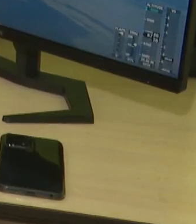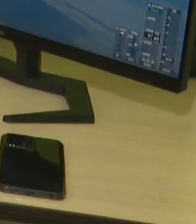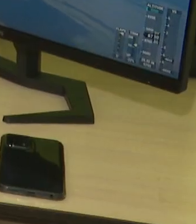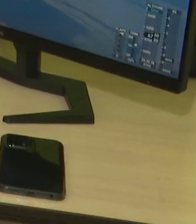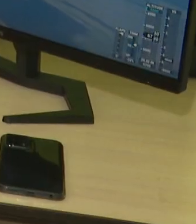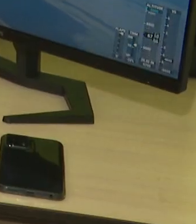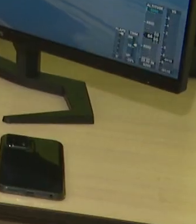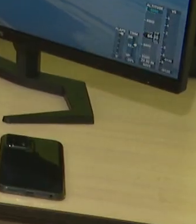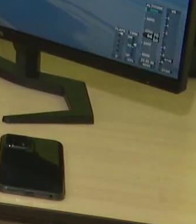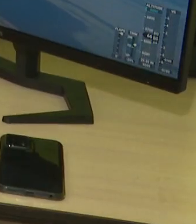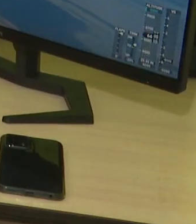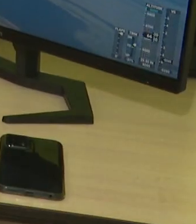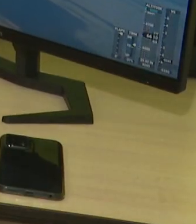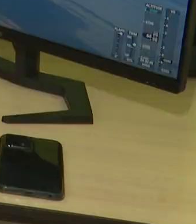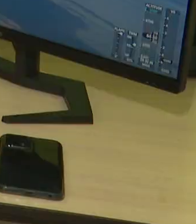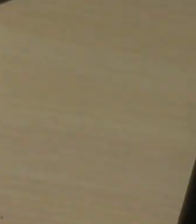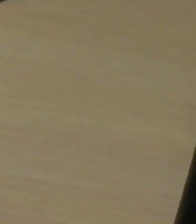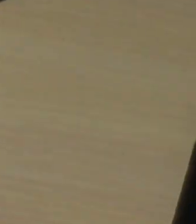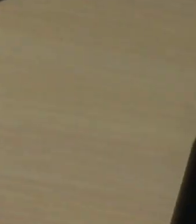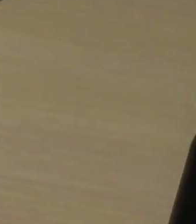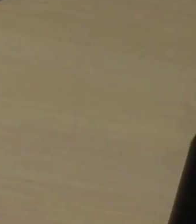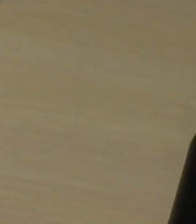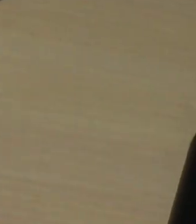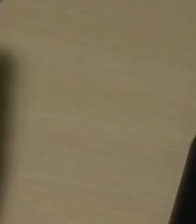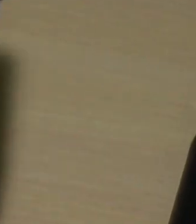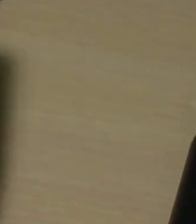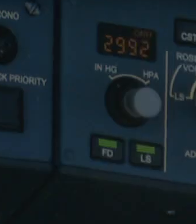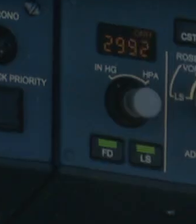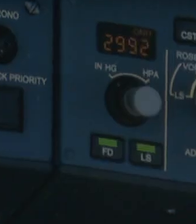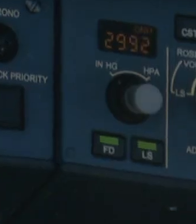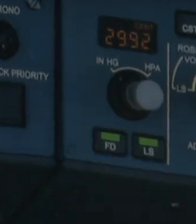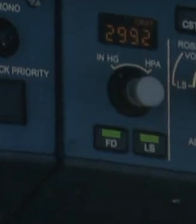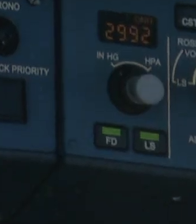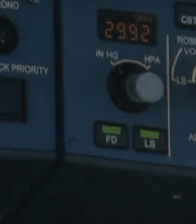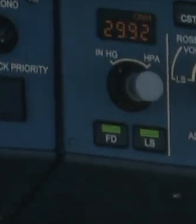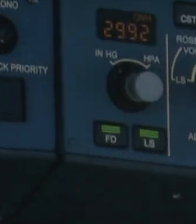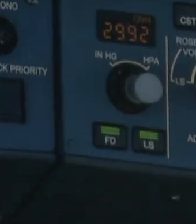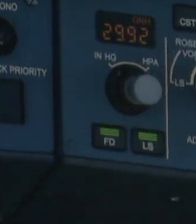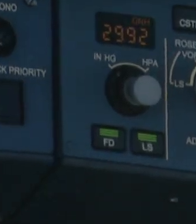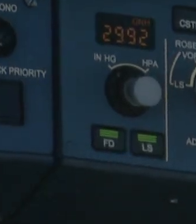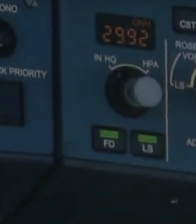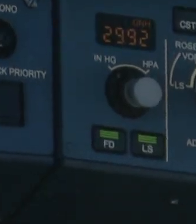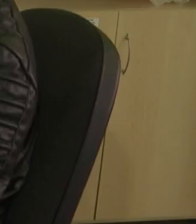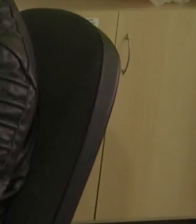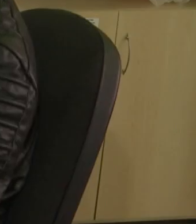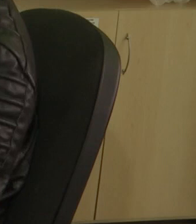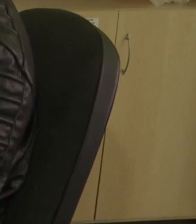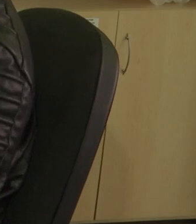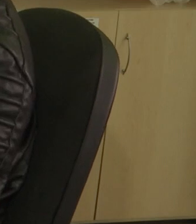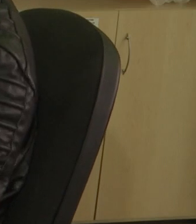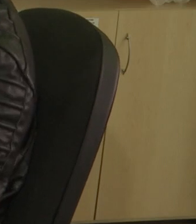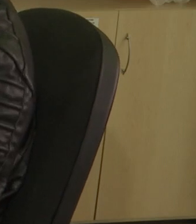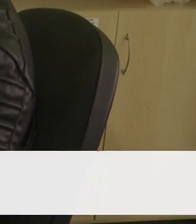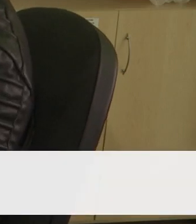И наверняка навыки, полученные на занятиях в авиационном клубе, пригодятся в предстоящей сложной учебе. Все практически как в